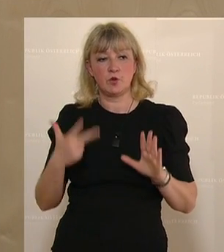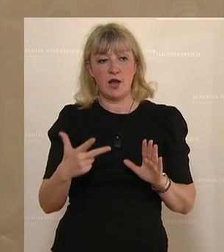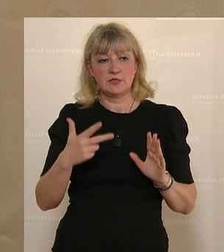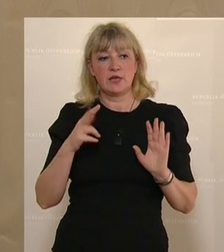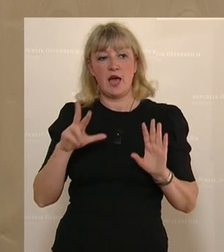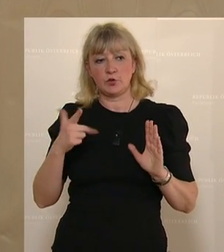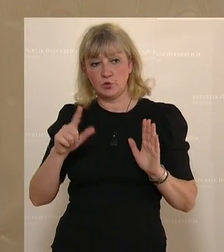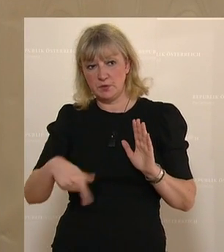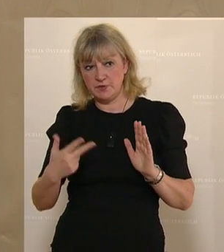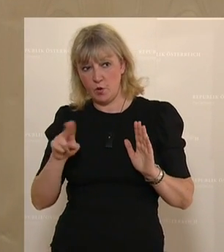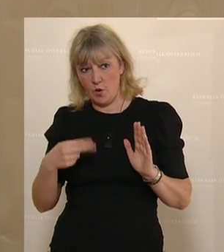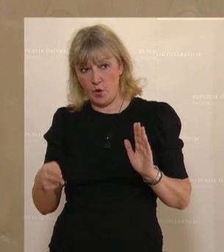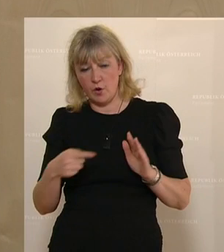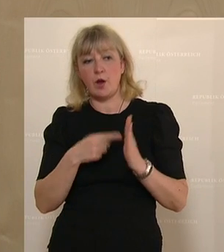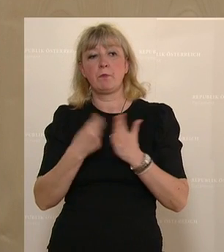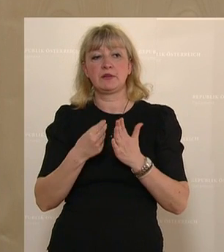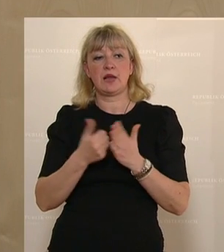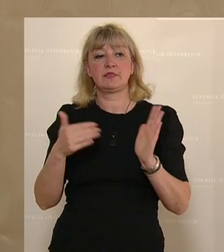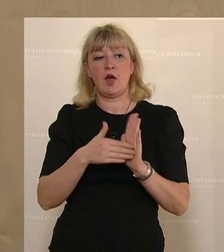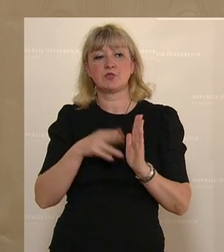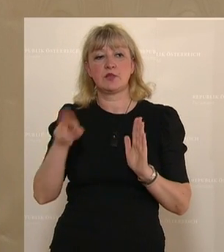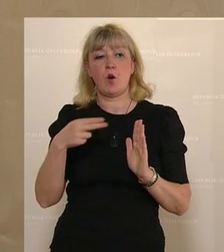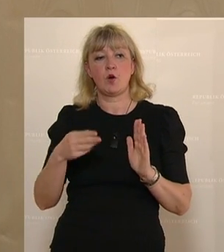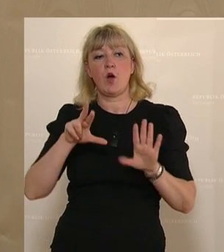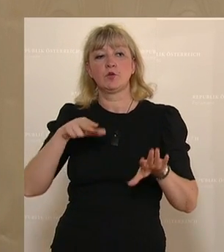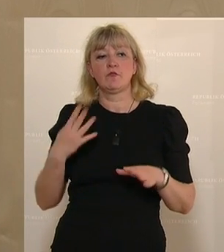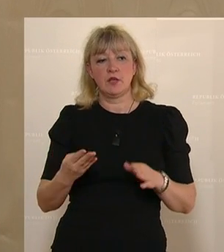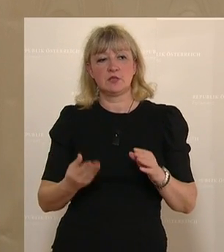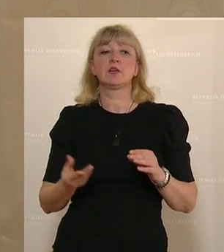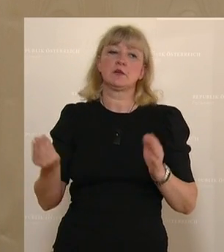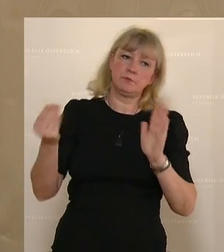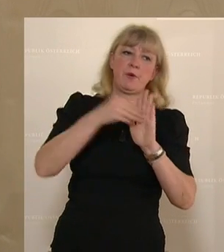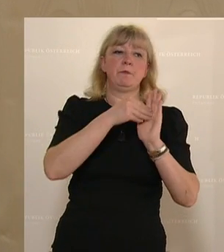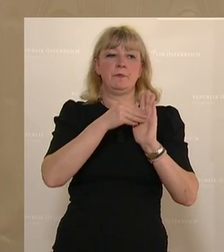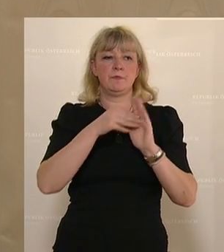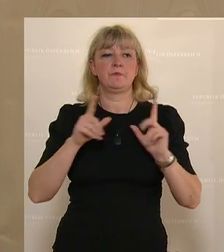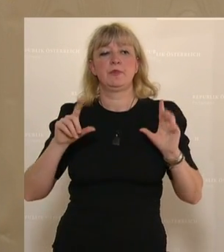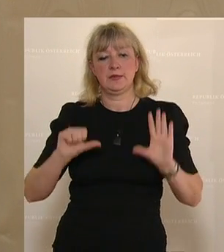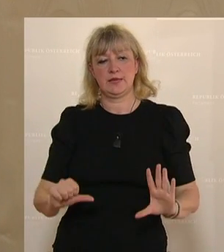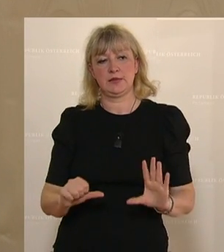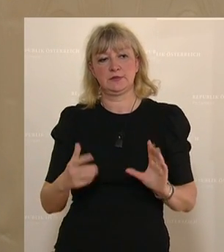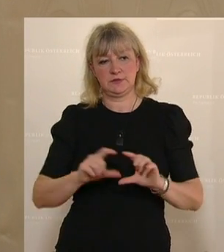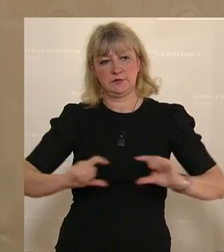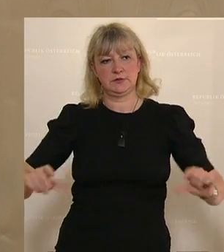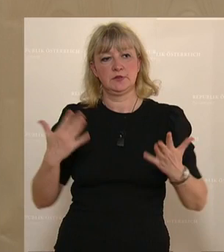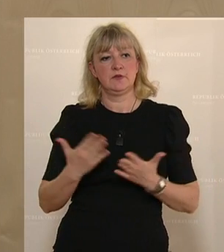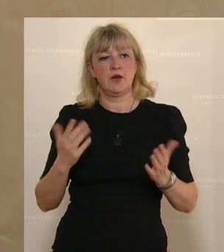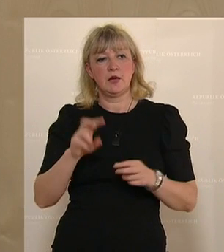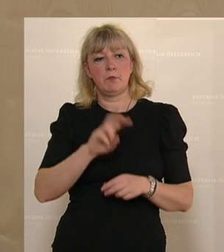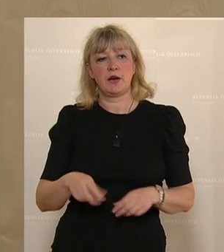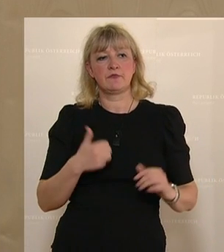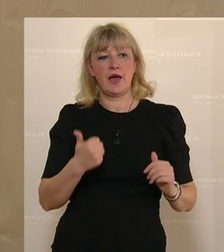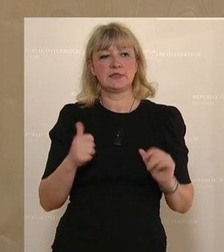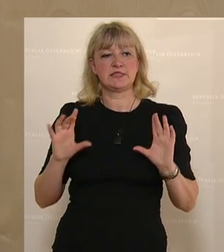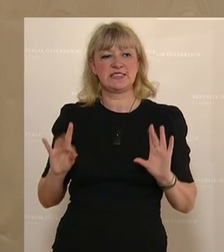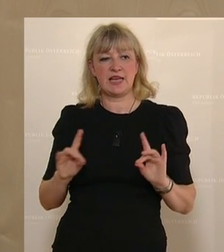,78 Euro der Betrag von 1.000,48 Euro eintritt. 6, die Paragrafen